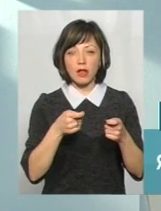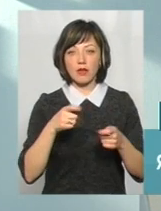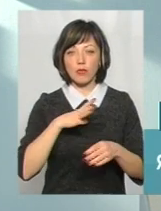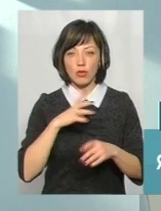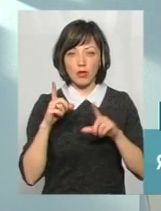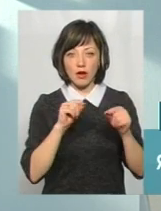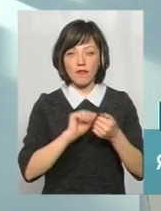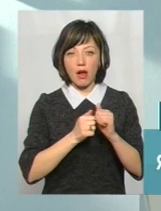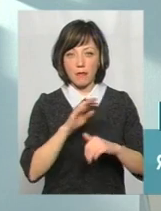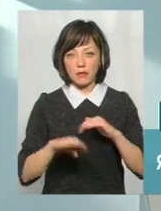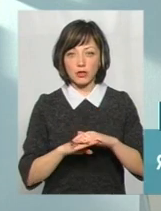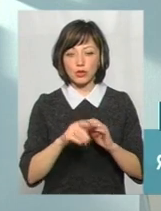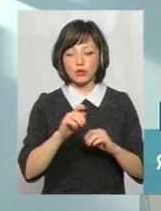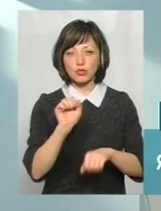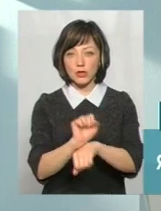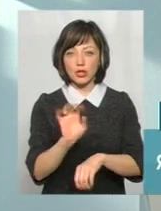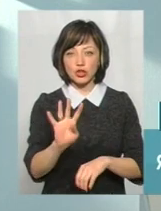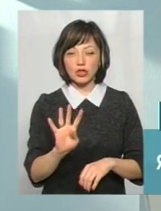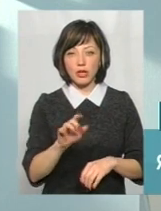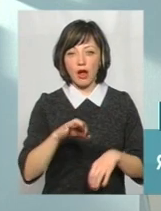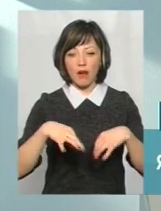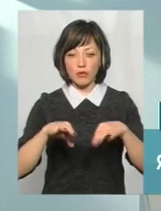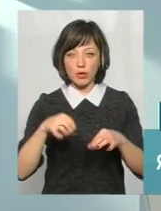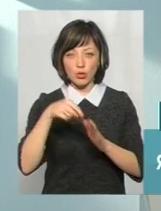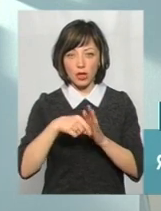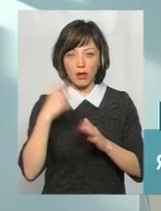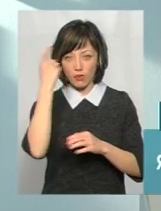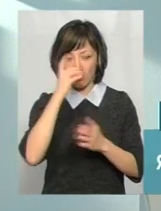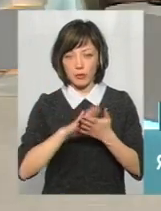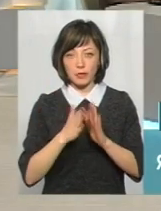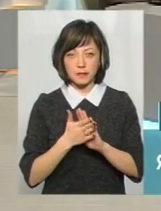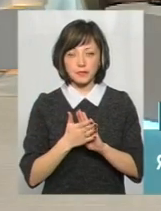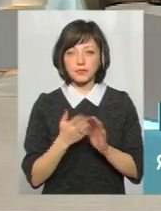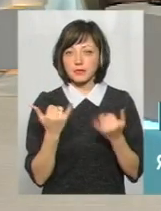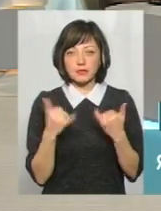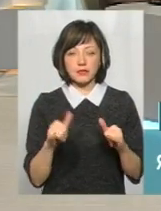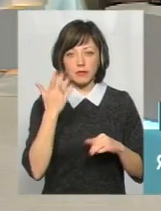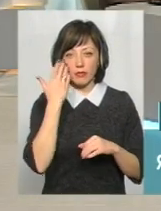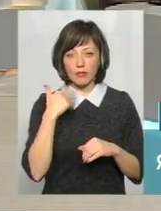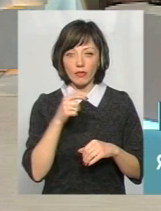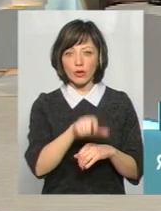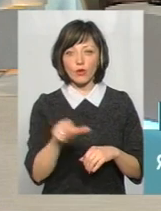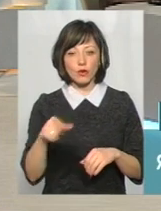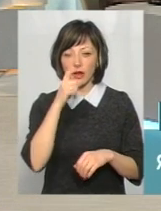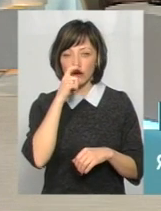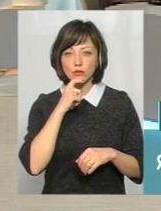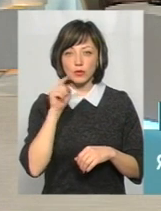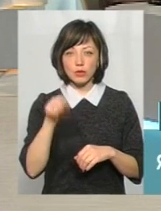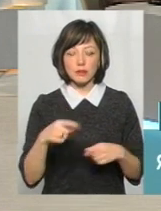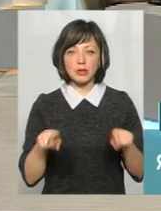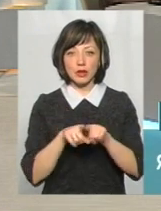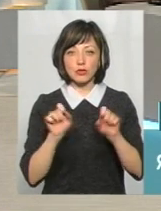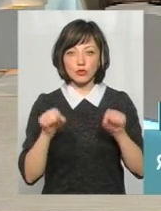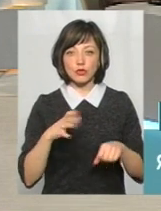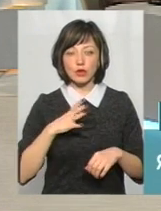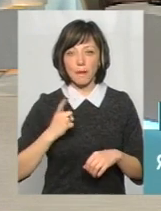зупинили чотири автомобільних, скільки пам'ятаю, з ознаками лаконного сп'яніння. Просто це дуже дивно, коли люди не розуміють, що там теж